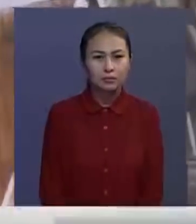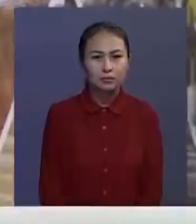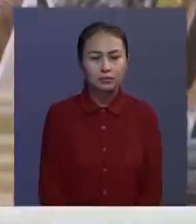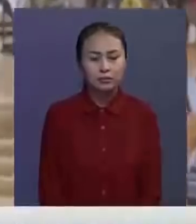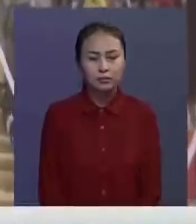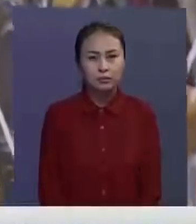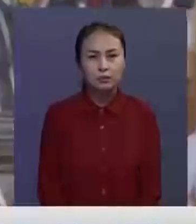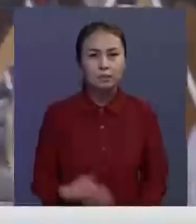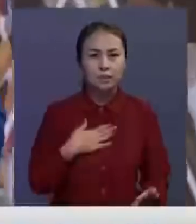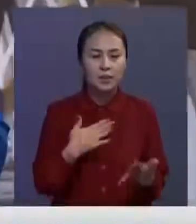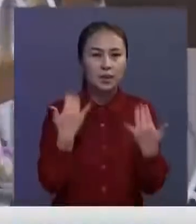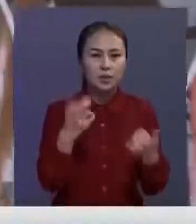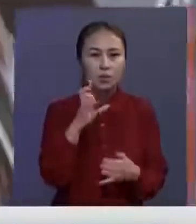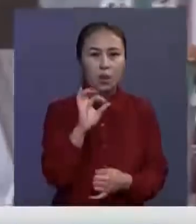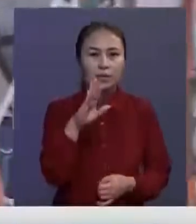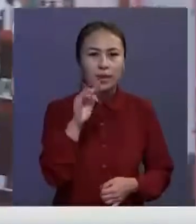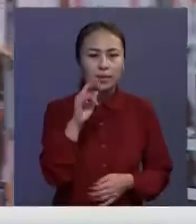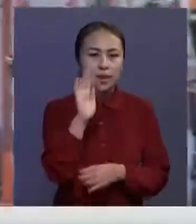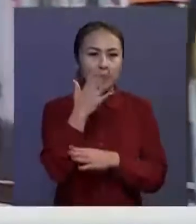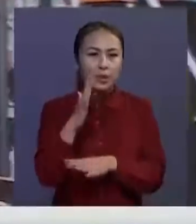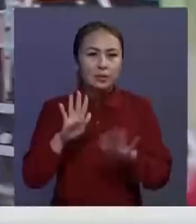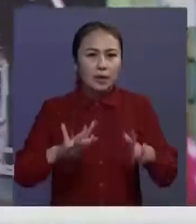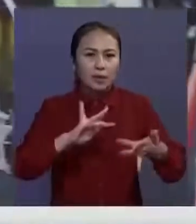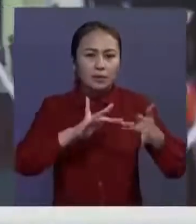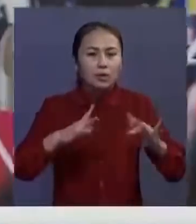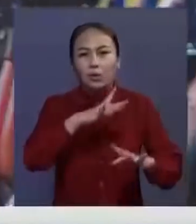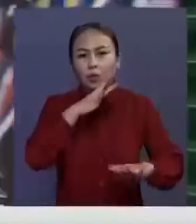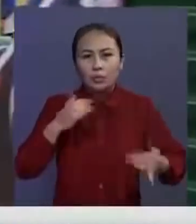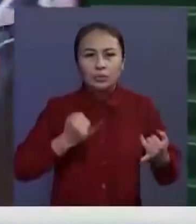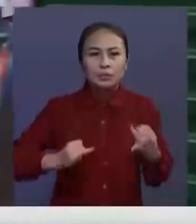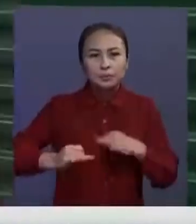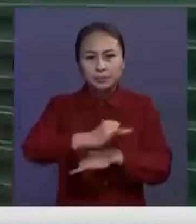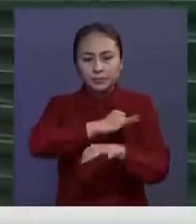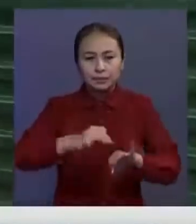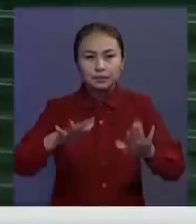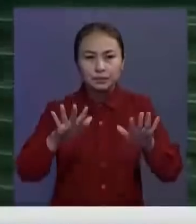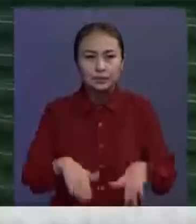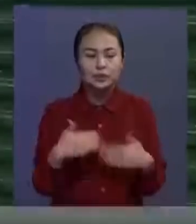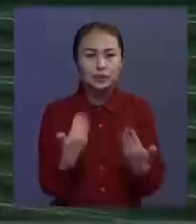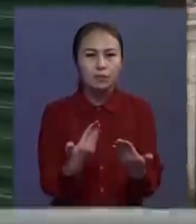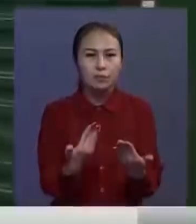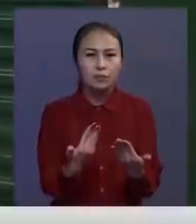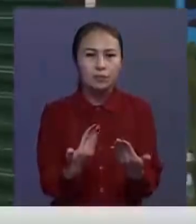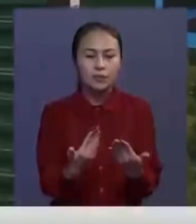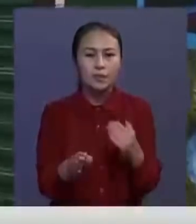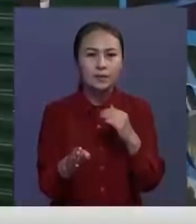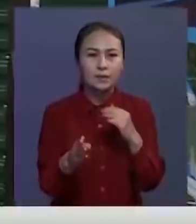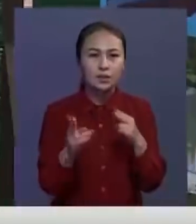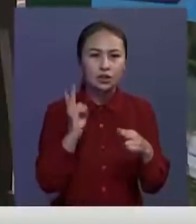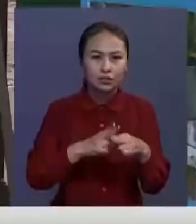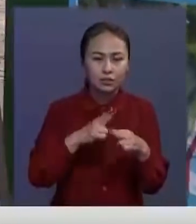Біз ғазір ботаникалық бақтың әлеметтік желді ең көп талғаным жатқан бөлгінде тұрмыз. Жәңі мұнадай темір,